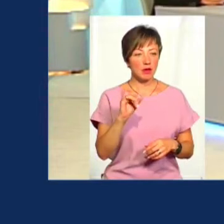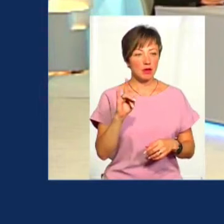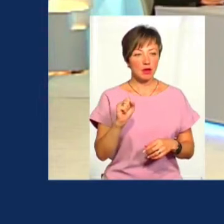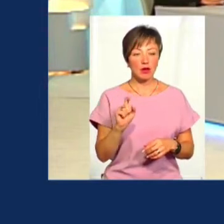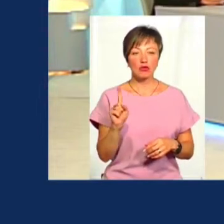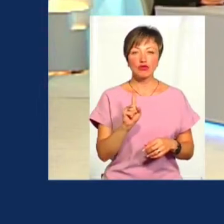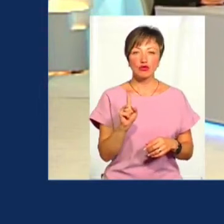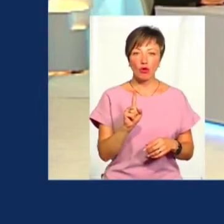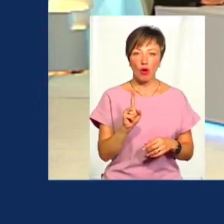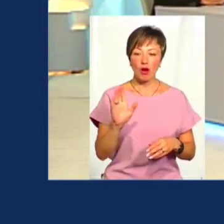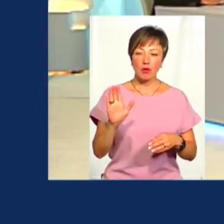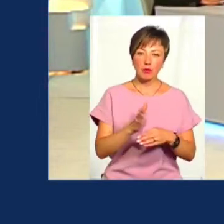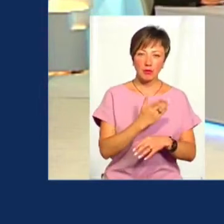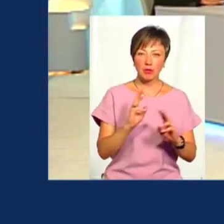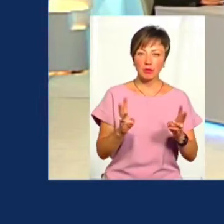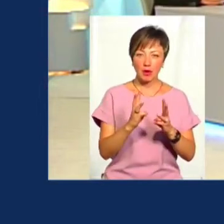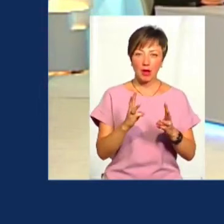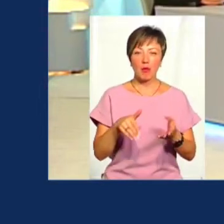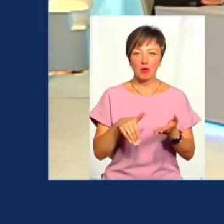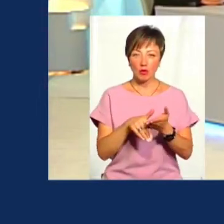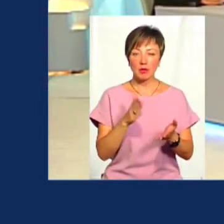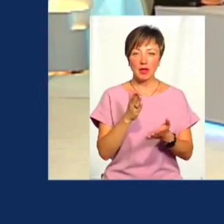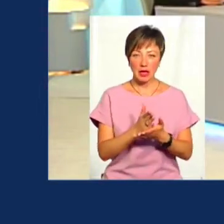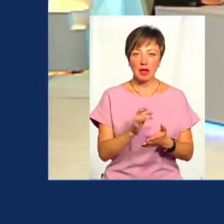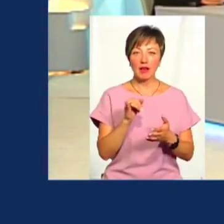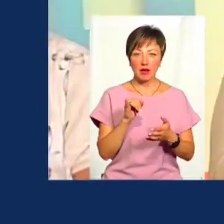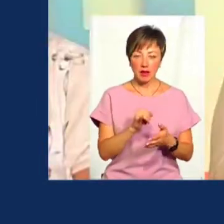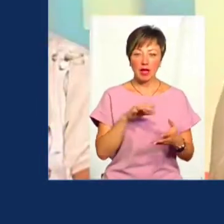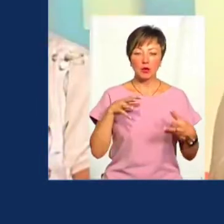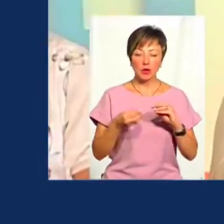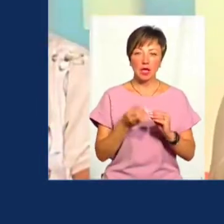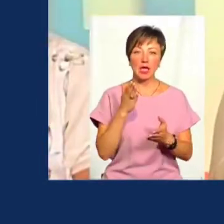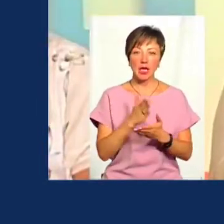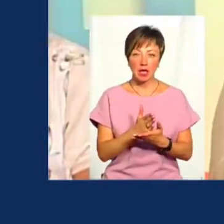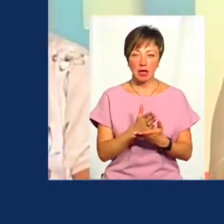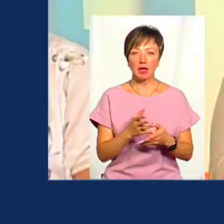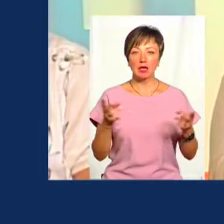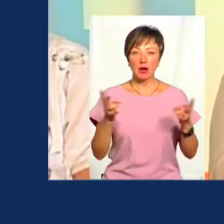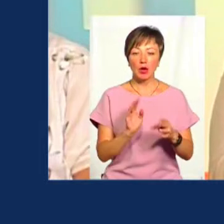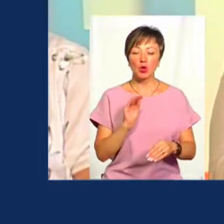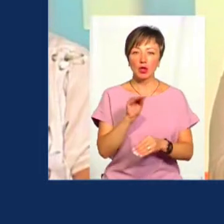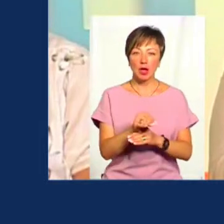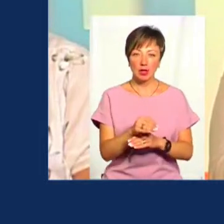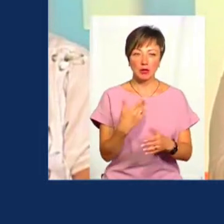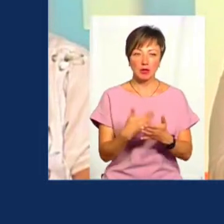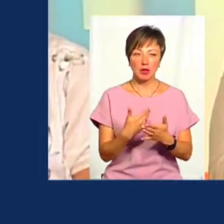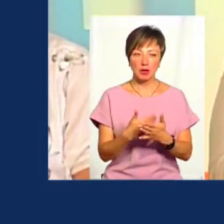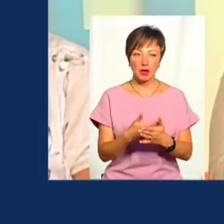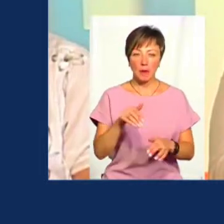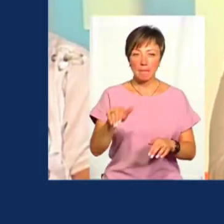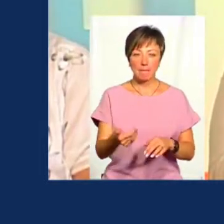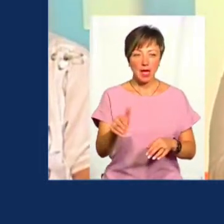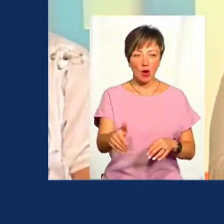Механічні способи ніхто не відміняв, і вони досить дієві. До таких способів необхідно додати і, наприклад,